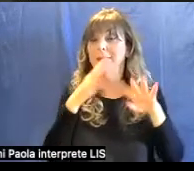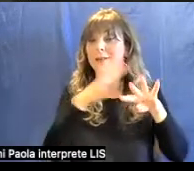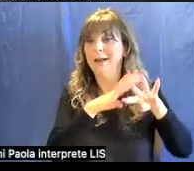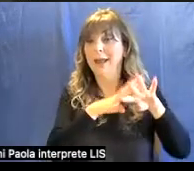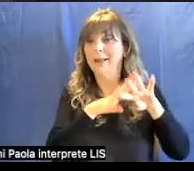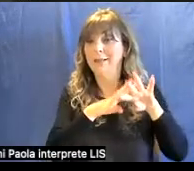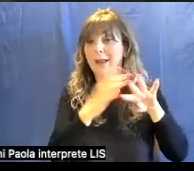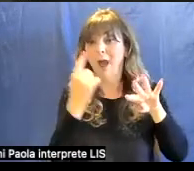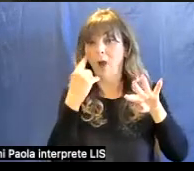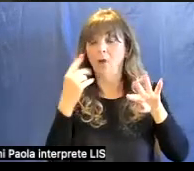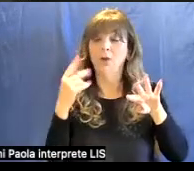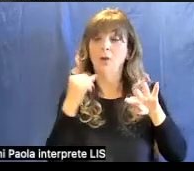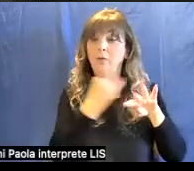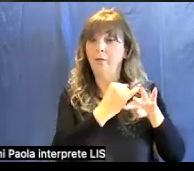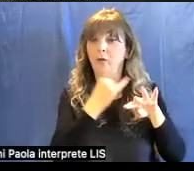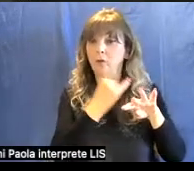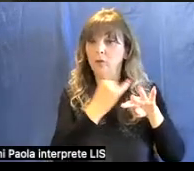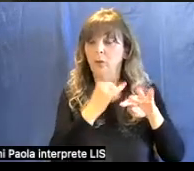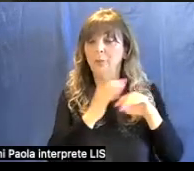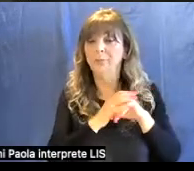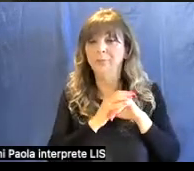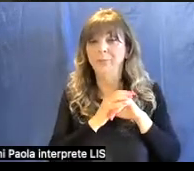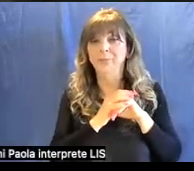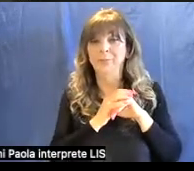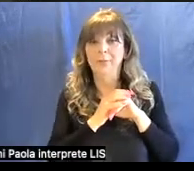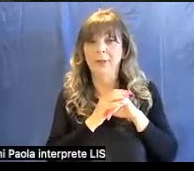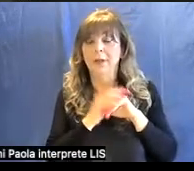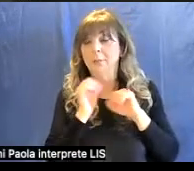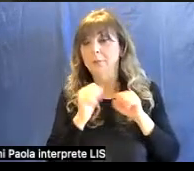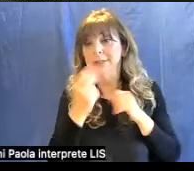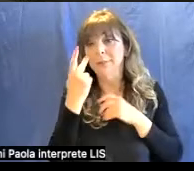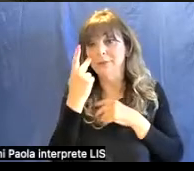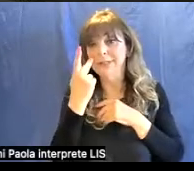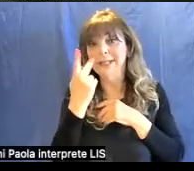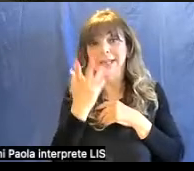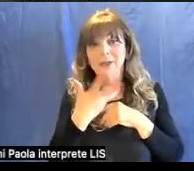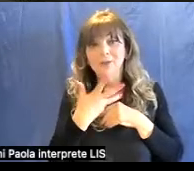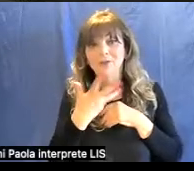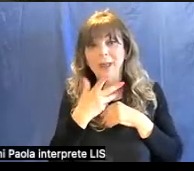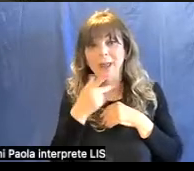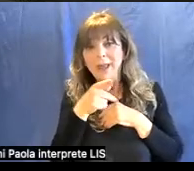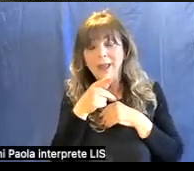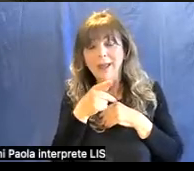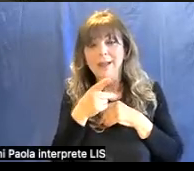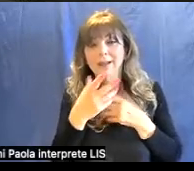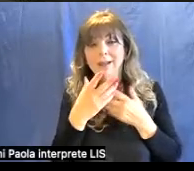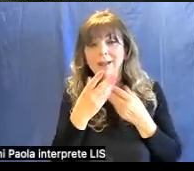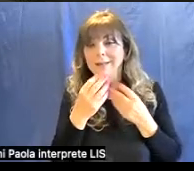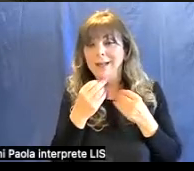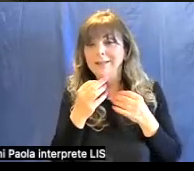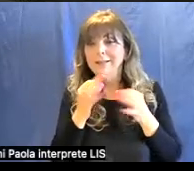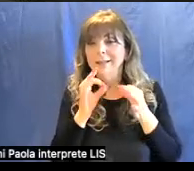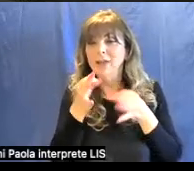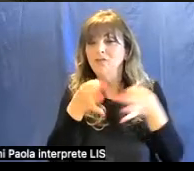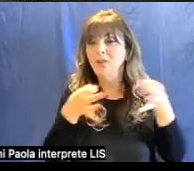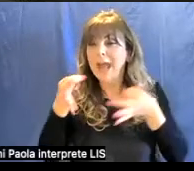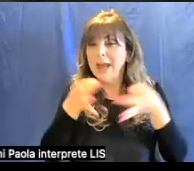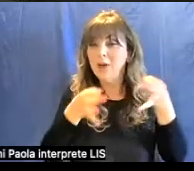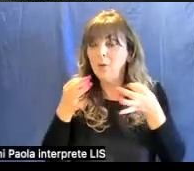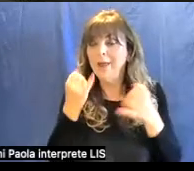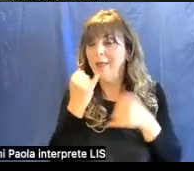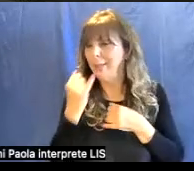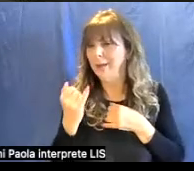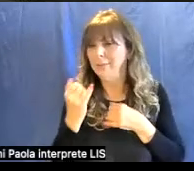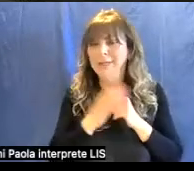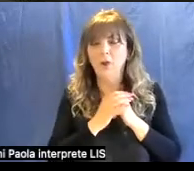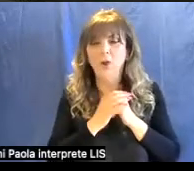'occhio. Sul fondo dell'occhio poi noi possiamo vedere che ci sono una serie di cellule molto piccole